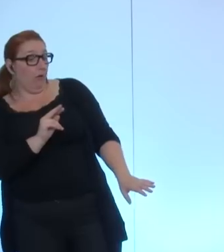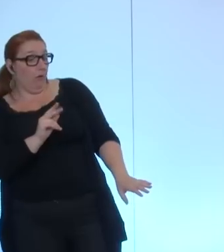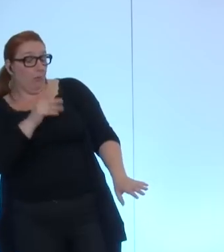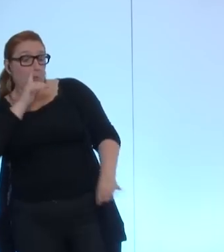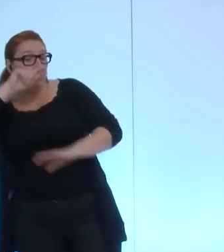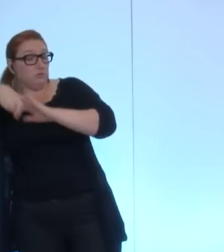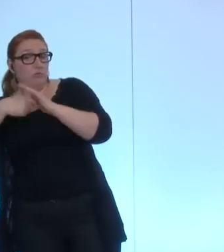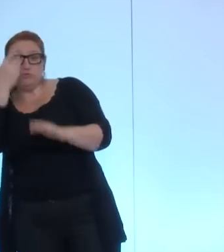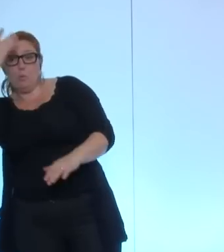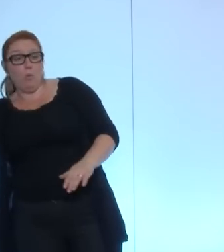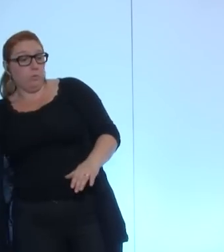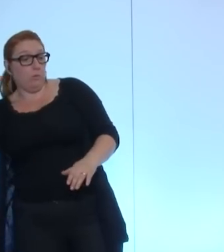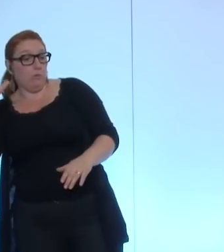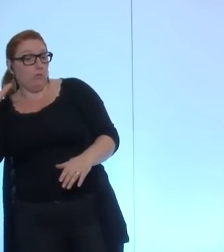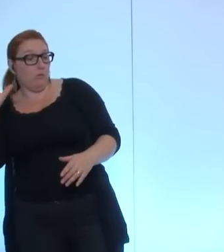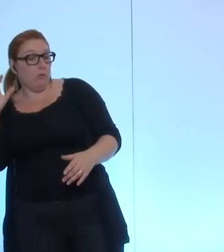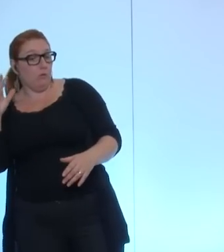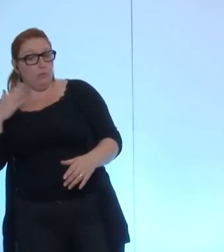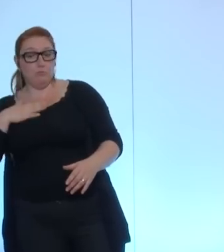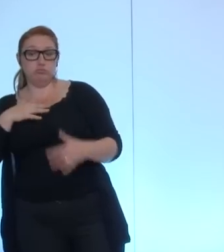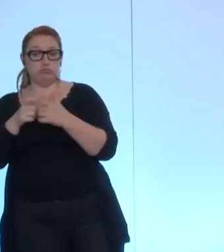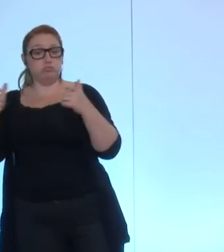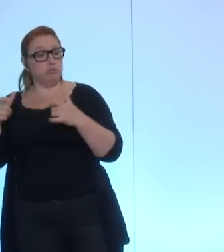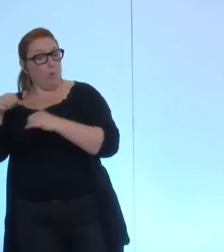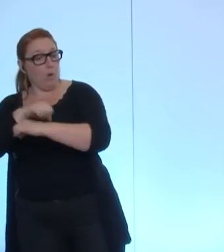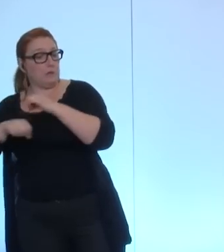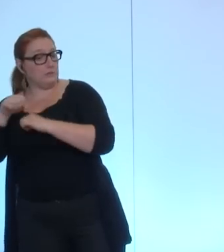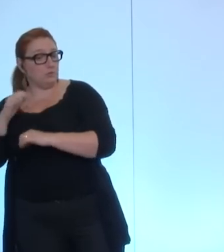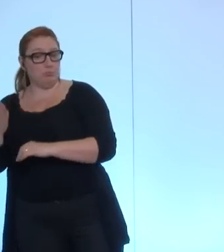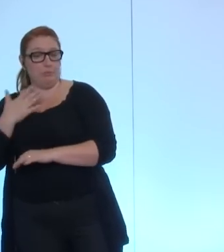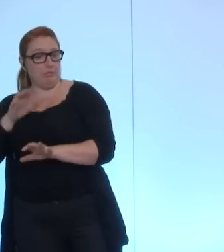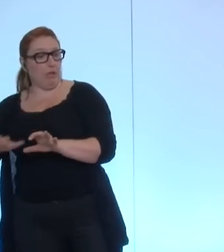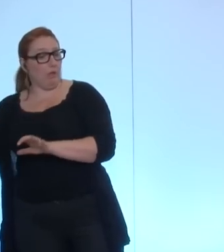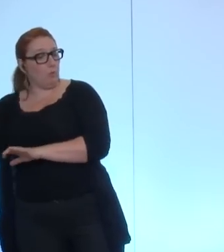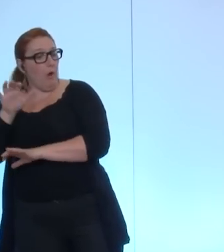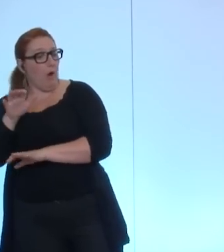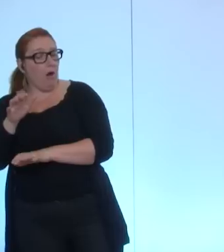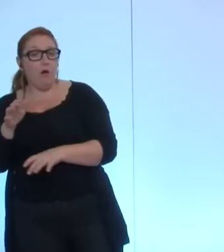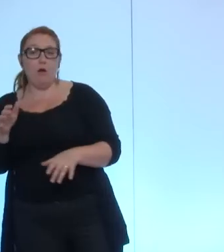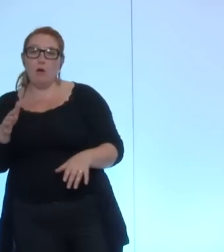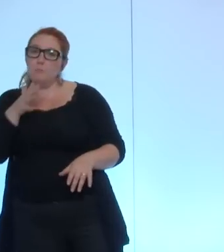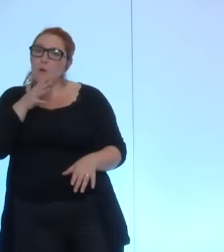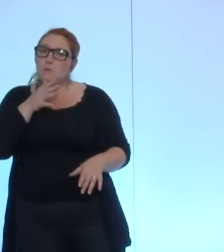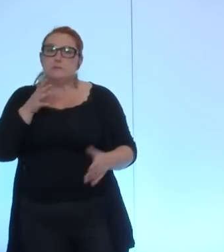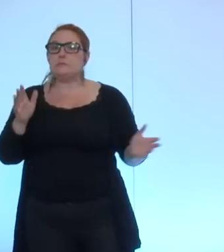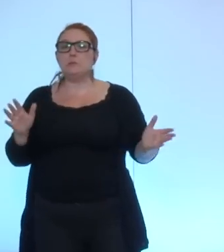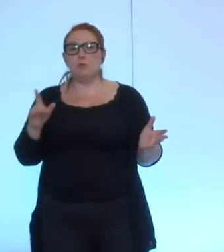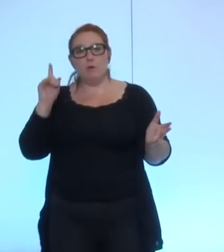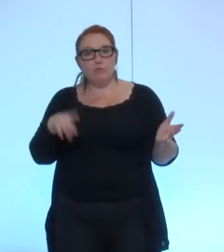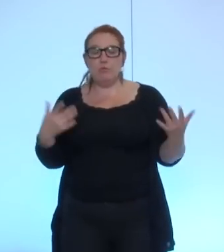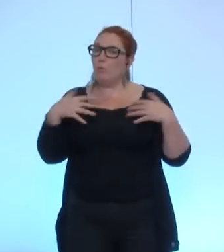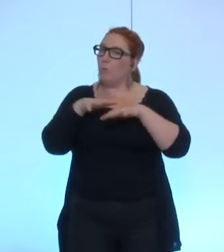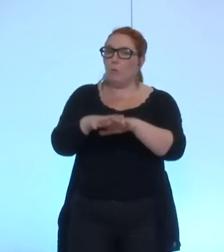de subventions ou de financements pour leurs propres opérations sur leur territoire donc même si aujourd'hui ce débat là il existe